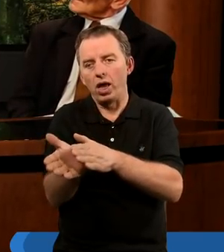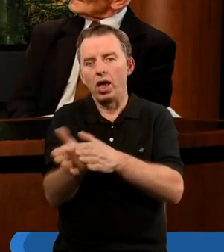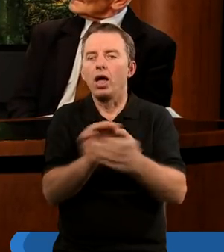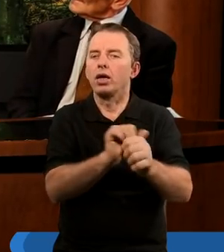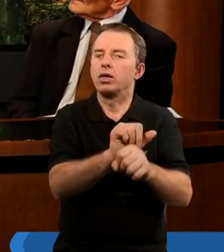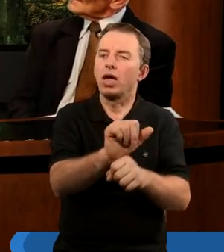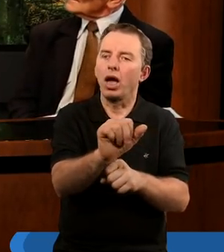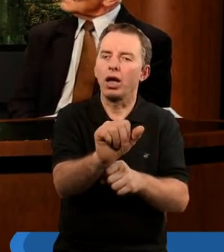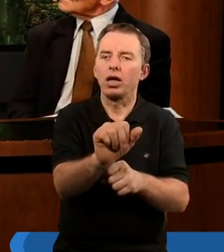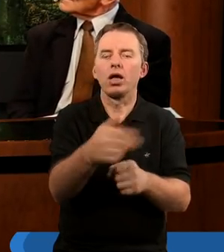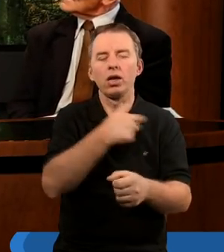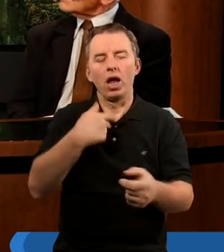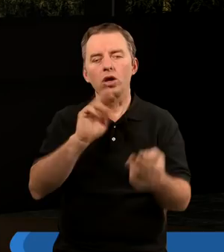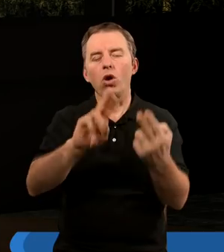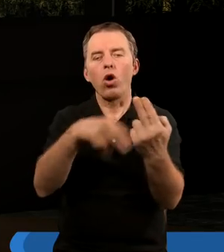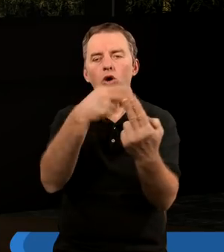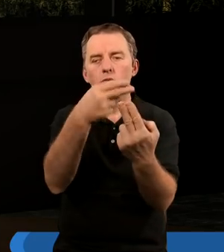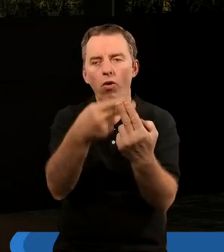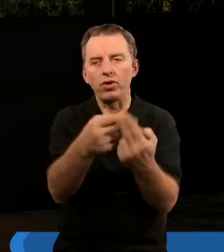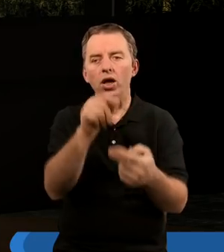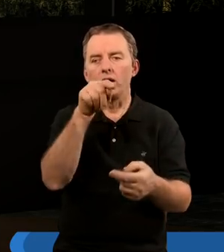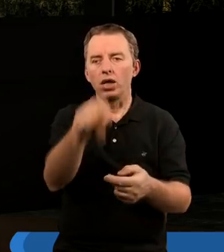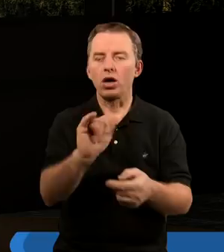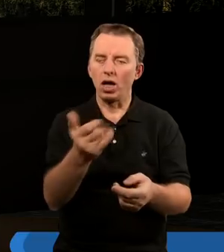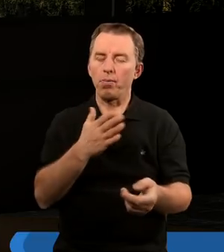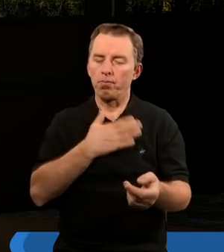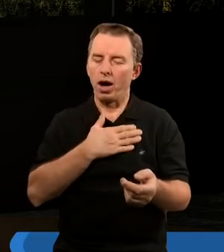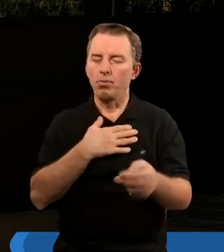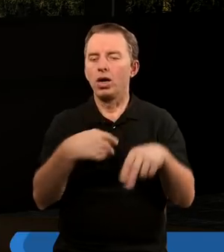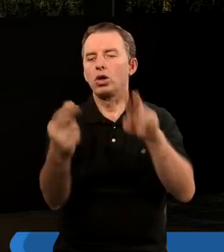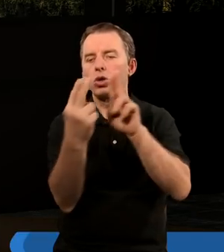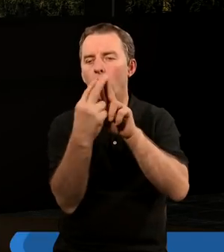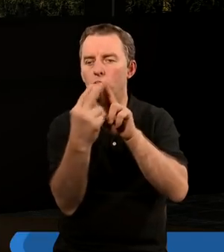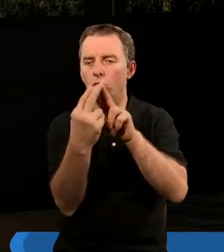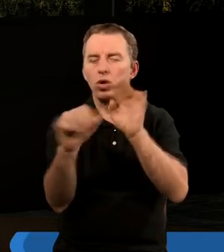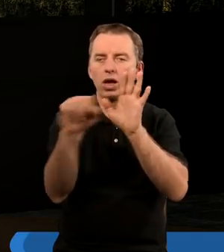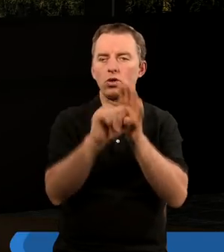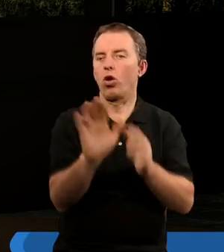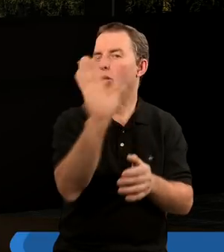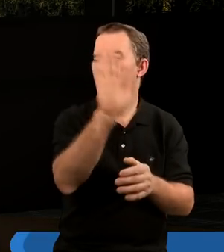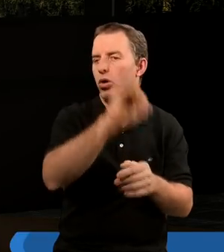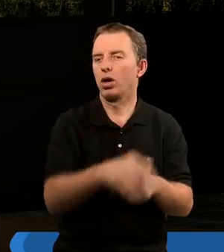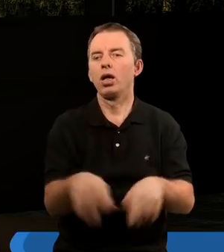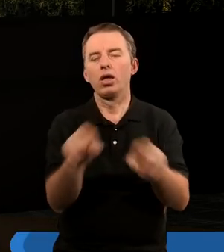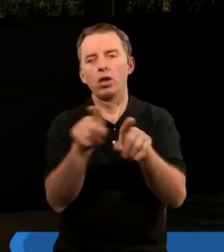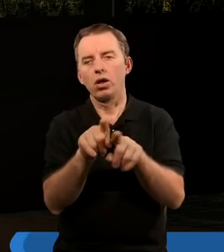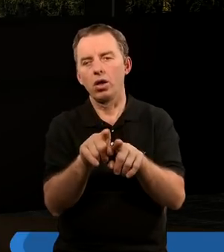jest rzeczywiście naszą odpowiedzią tego, jaki mamy stosunek do Boga, ale z drugiej strony też, zwłaszcza takie wspólne